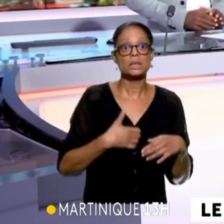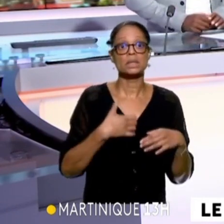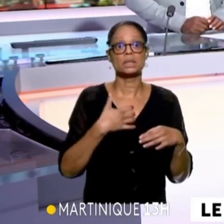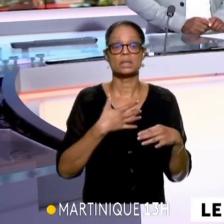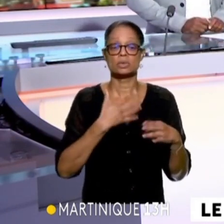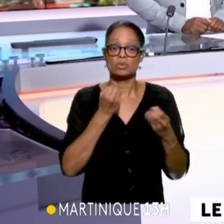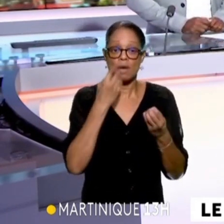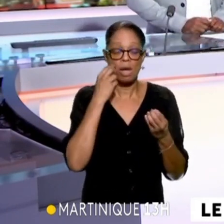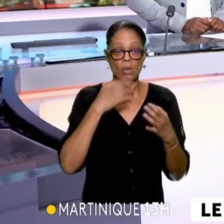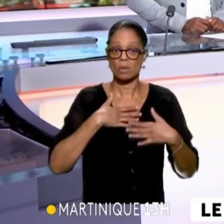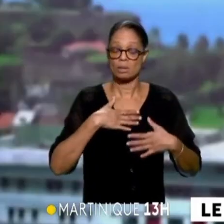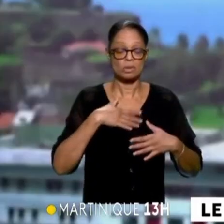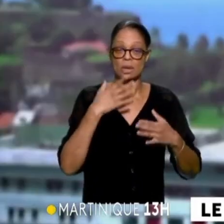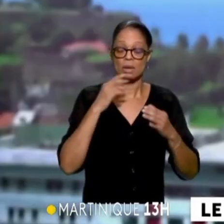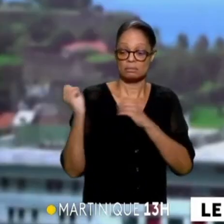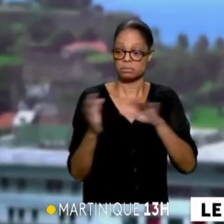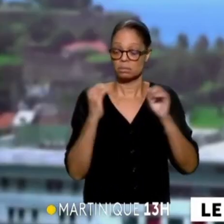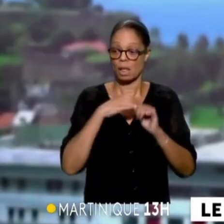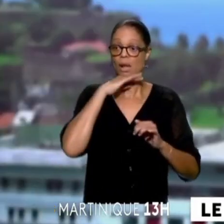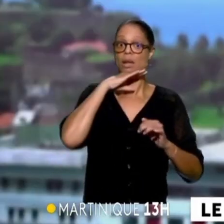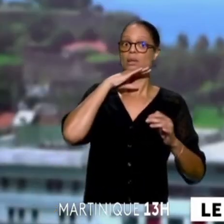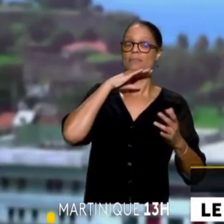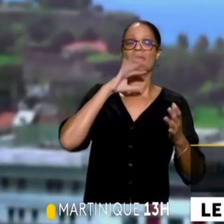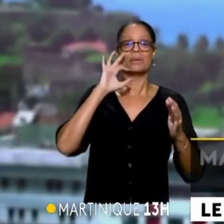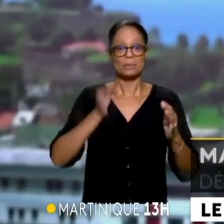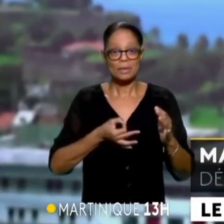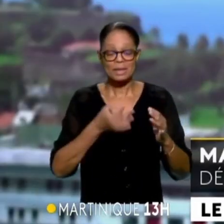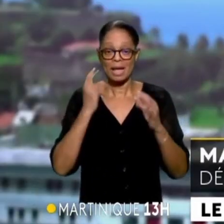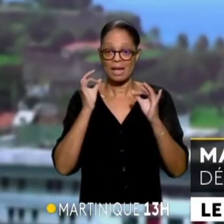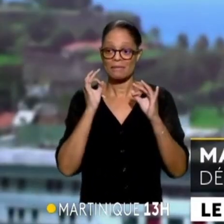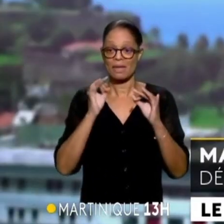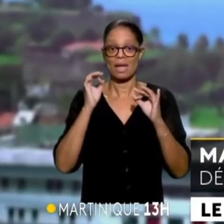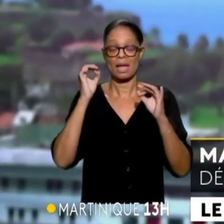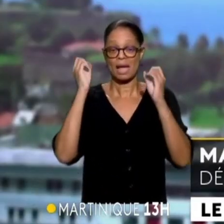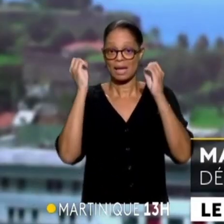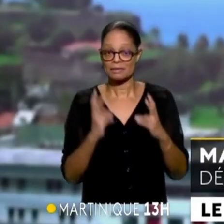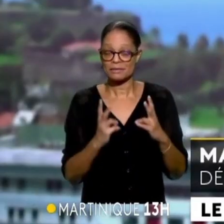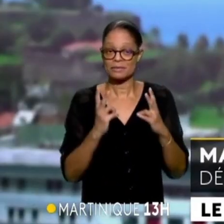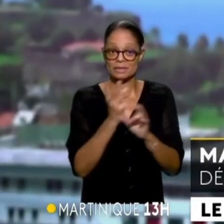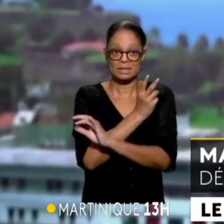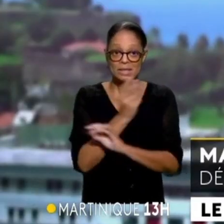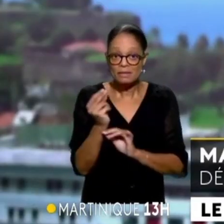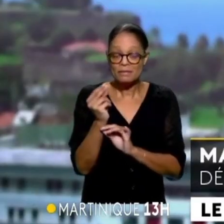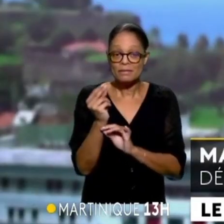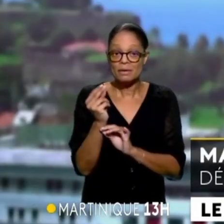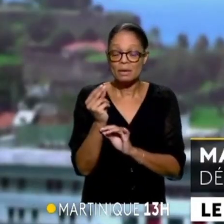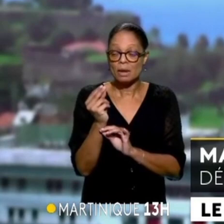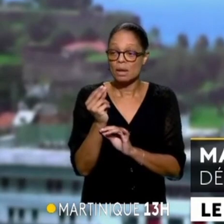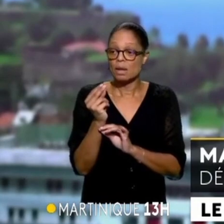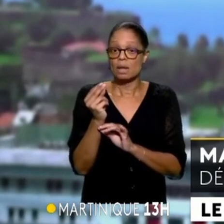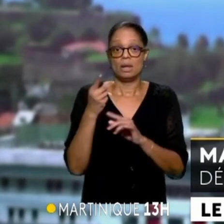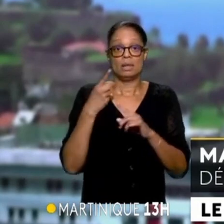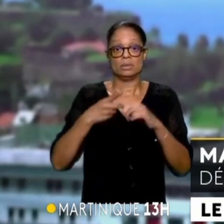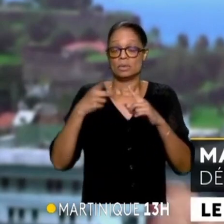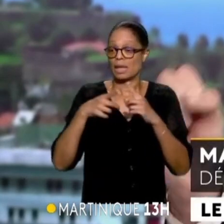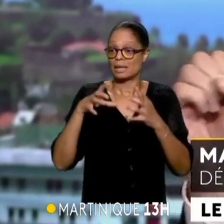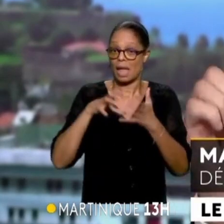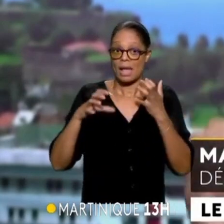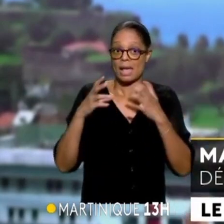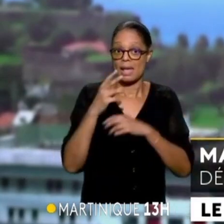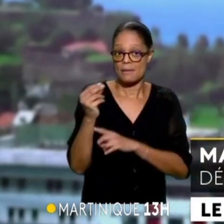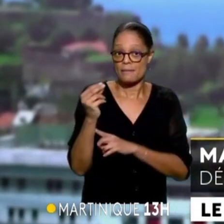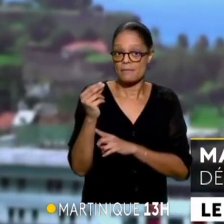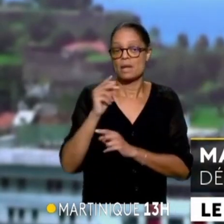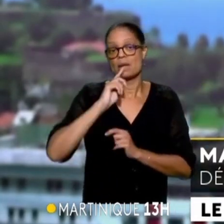dépassées par ce problème. Oui, le mot fléau a été utilisé dans votre reportage, c'est effectivement un fléau, et je crois qu'il doit y avoir